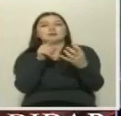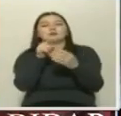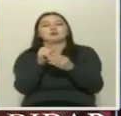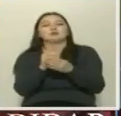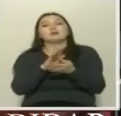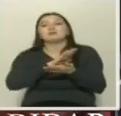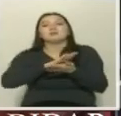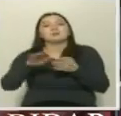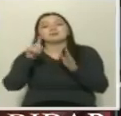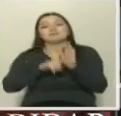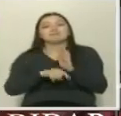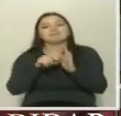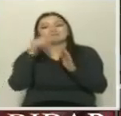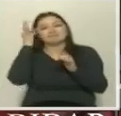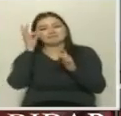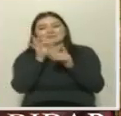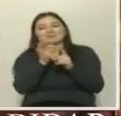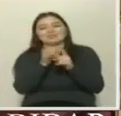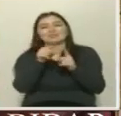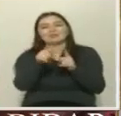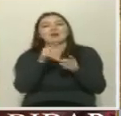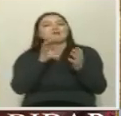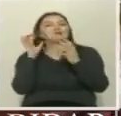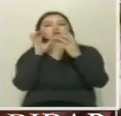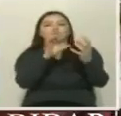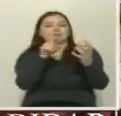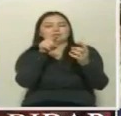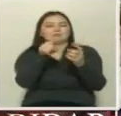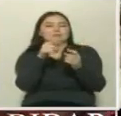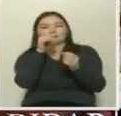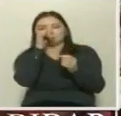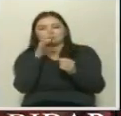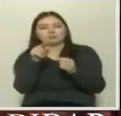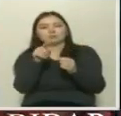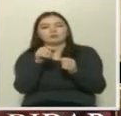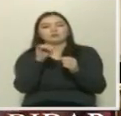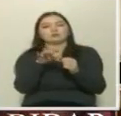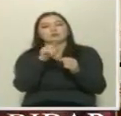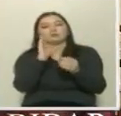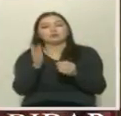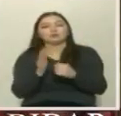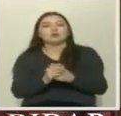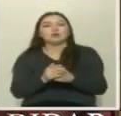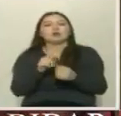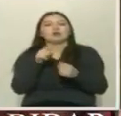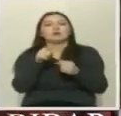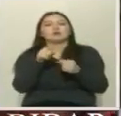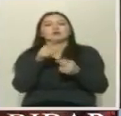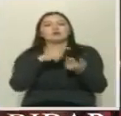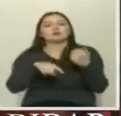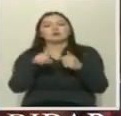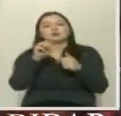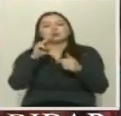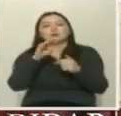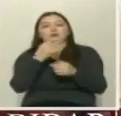и не может быть изъят из собственности зарегистрированного туристического агентства. Одним из разрабатываемых проектов поддержки предпринимателей в сфере туризма